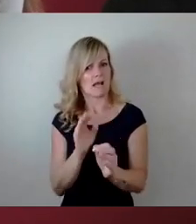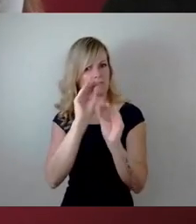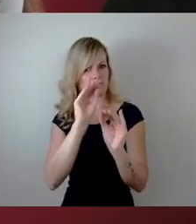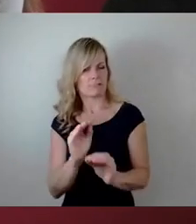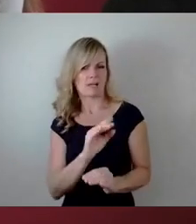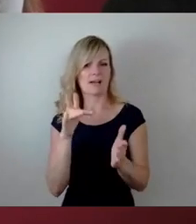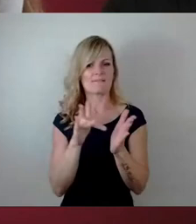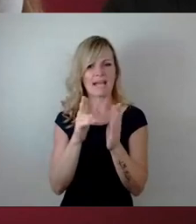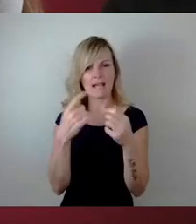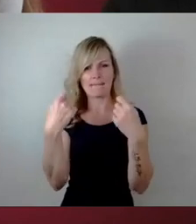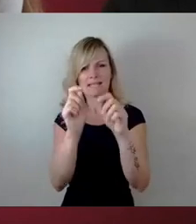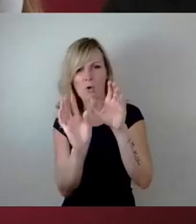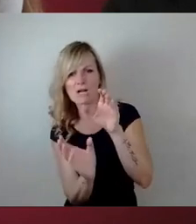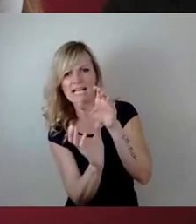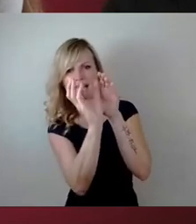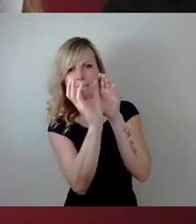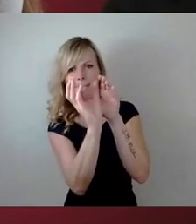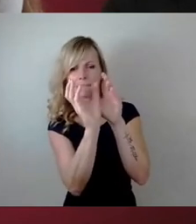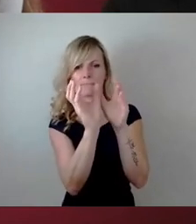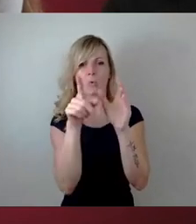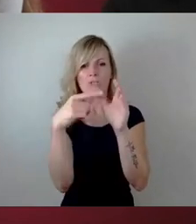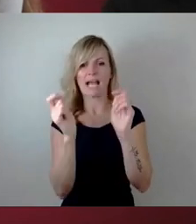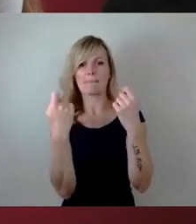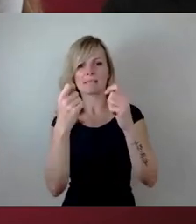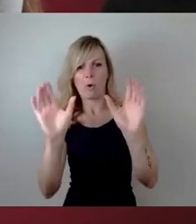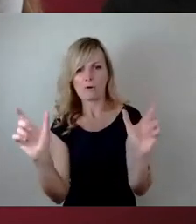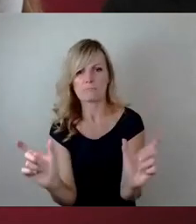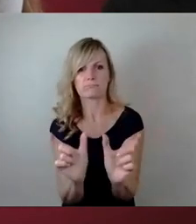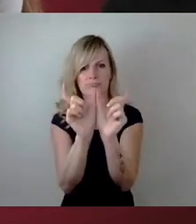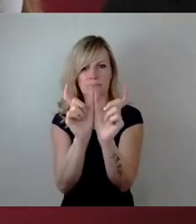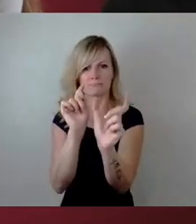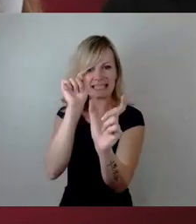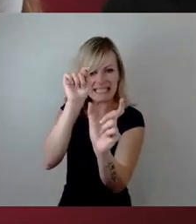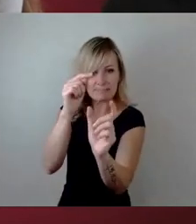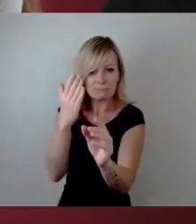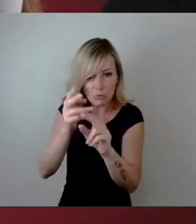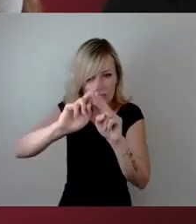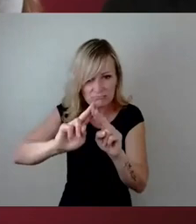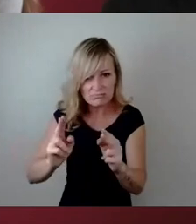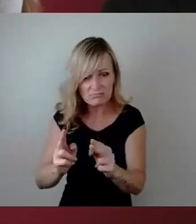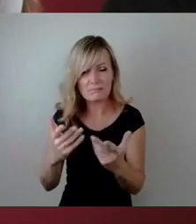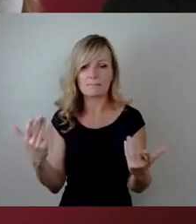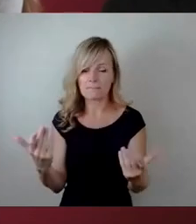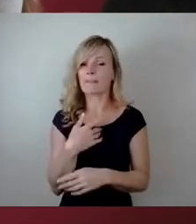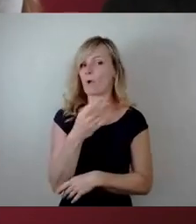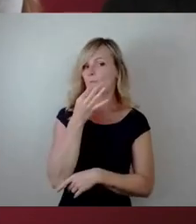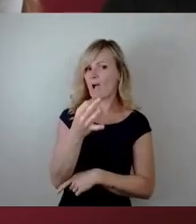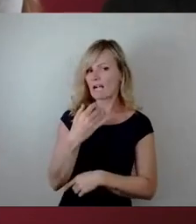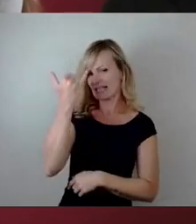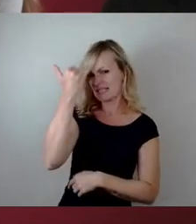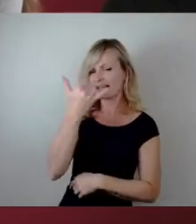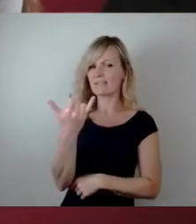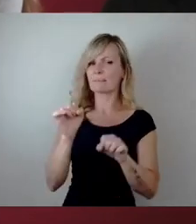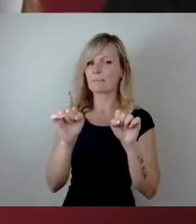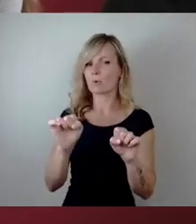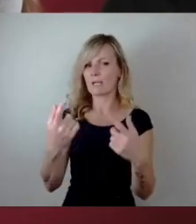eingeschlossen. Da hätte ich dann gerne mal eine fachliche Aussage. Dann noch so eine Idee oder eine Frage, ob es denn eine Möglichkeit gäbe, wie wir das beim